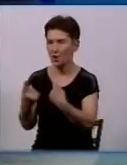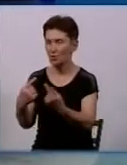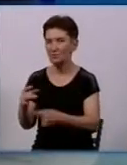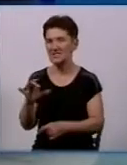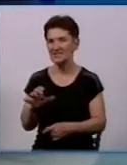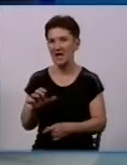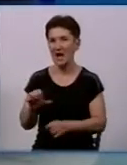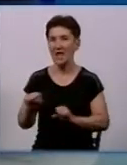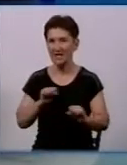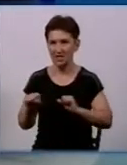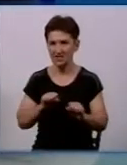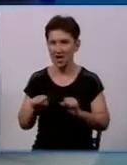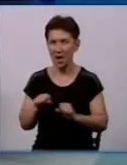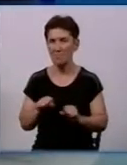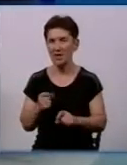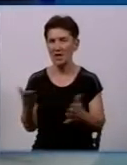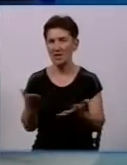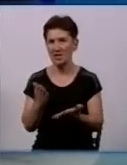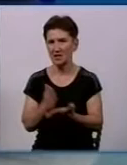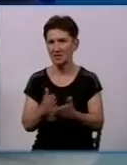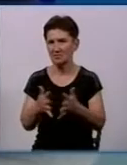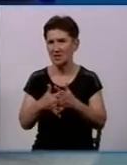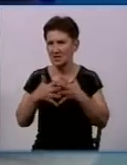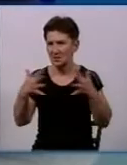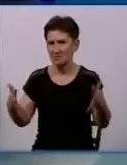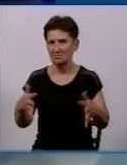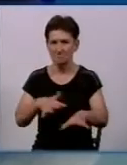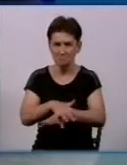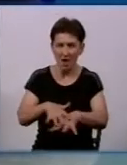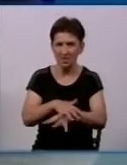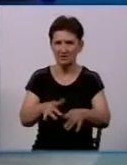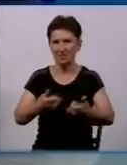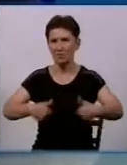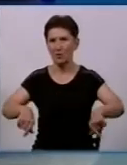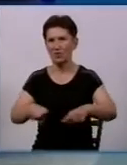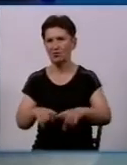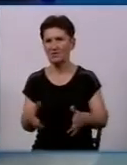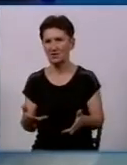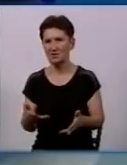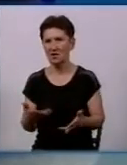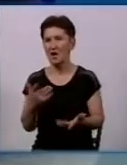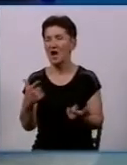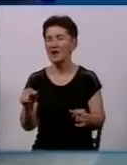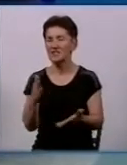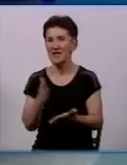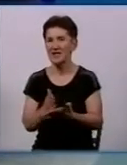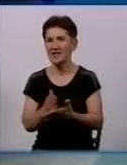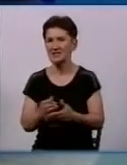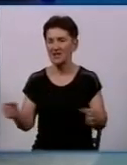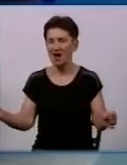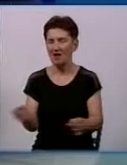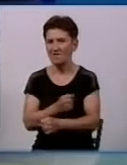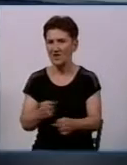великих об'єктів, які є в місті,'єктів з масовим перебуванням людей, об'єктів, де є вибухопожежно-безпечна категорія